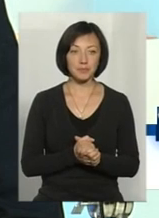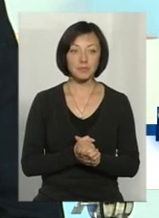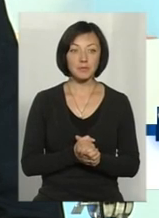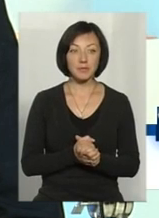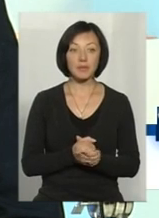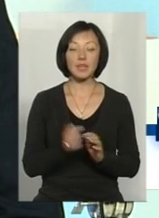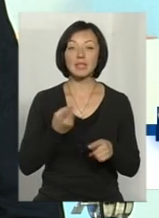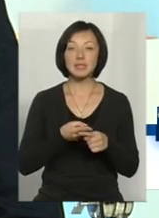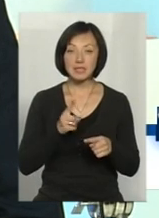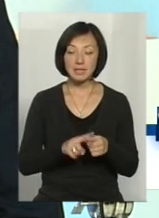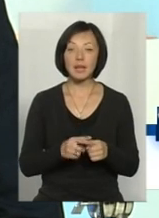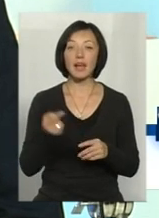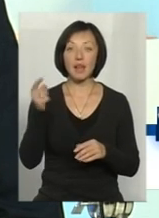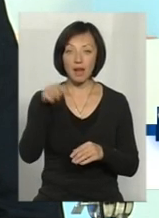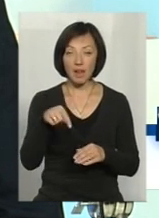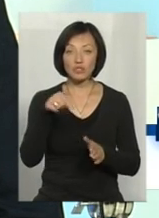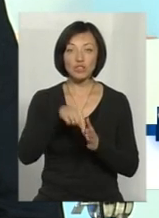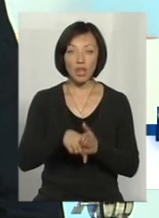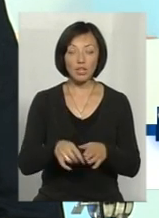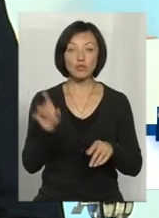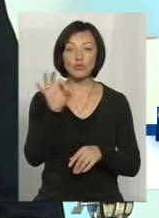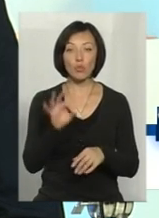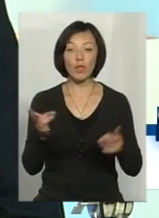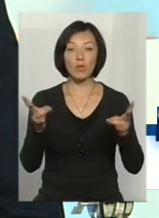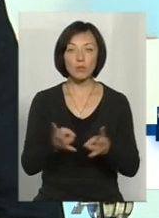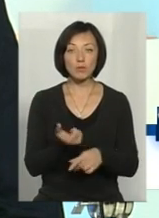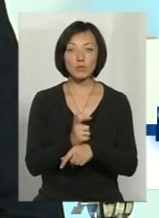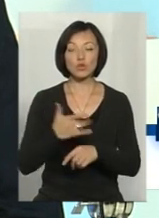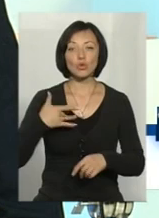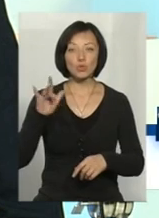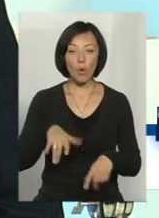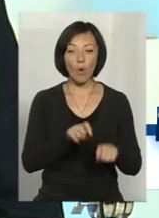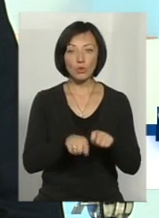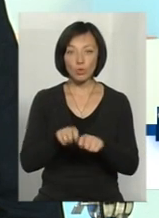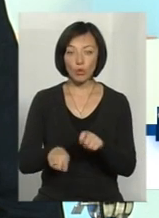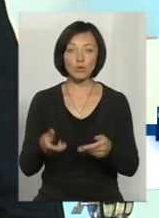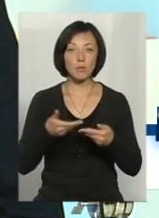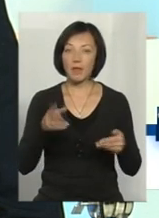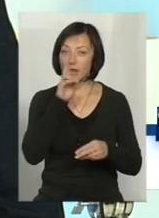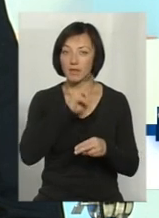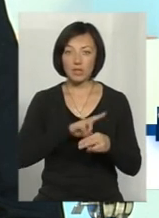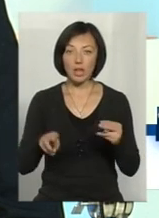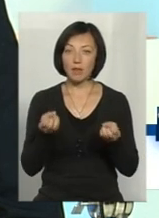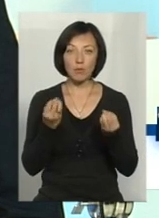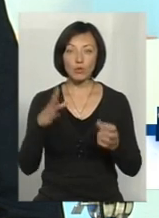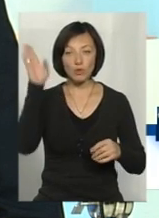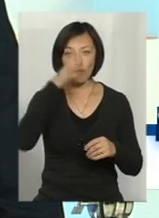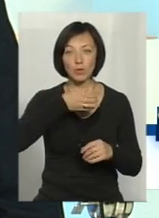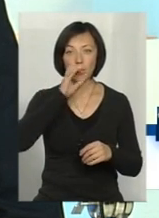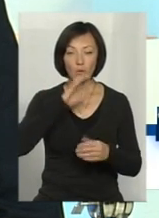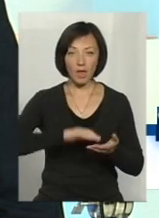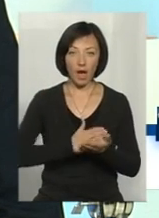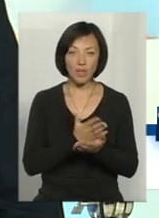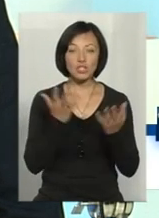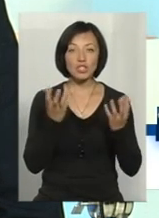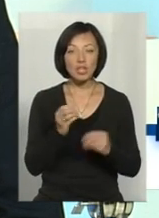Це якраз говорить про необхідність більш жорсткого контролю для того, щоб ми не втрачали не просто воду питної якості,